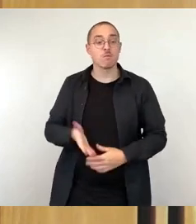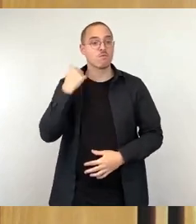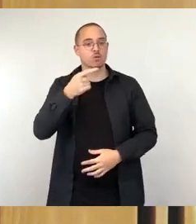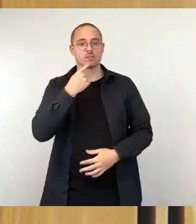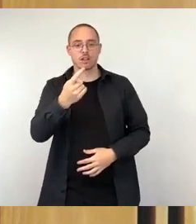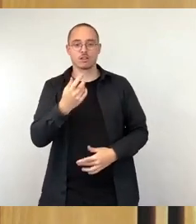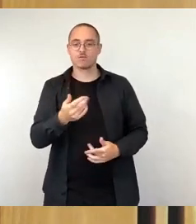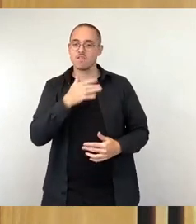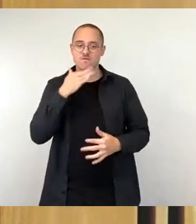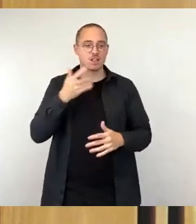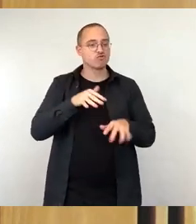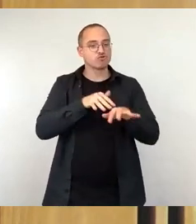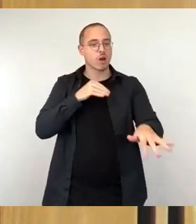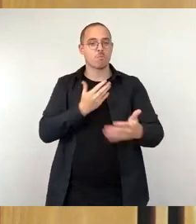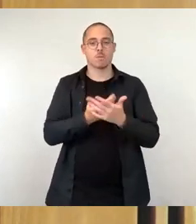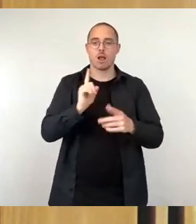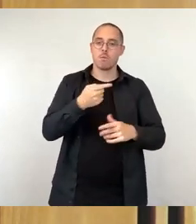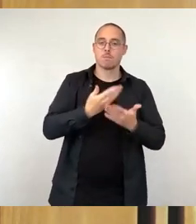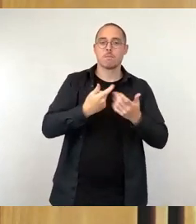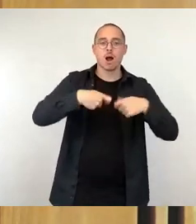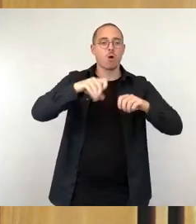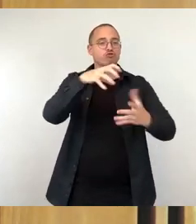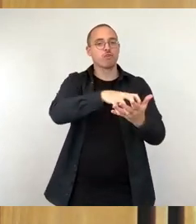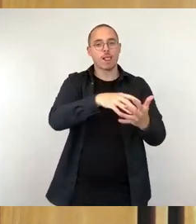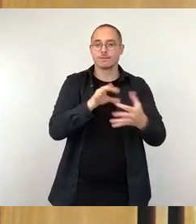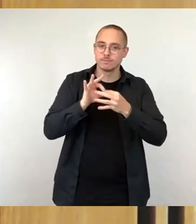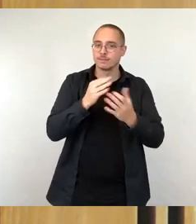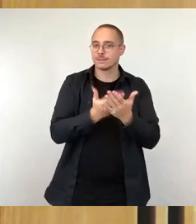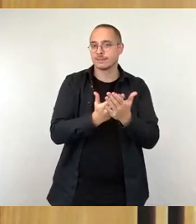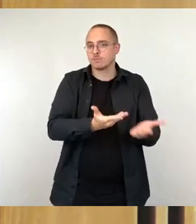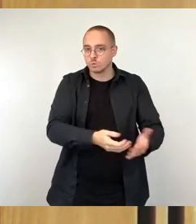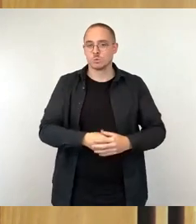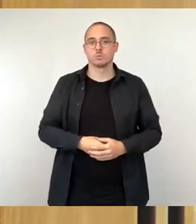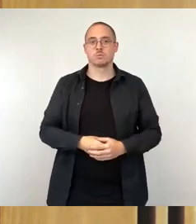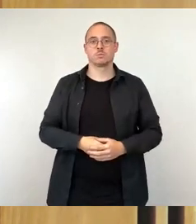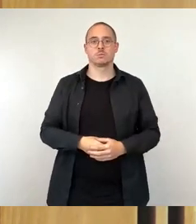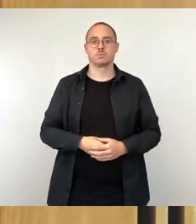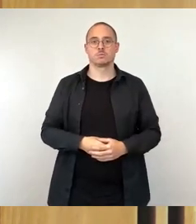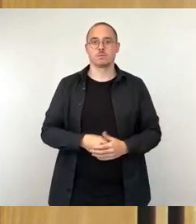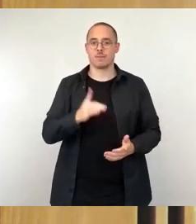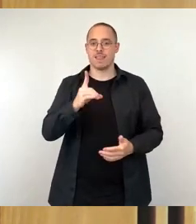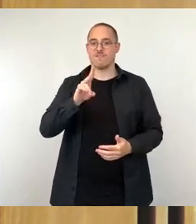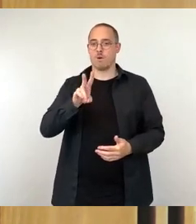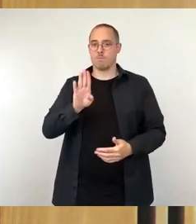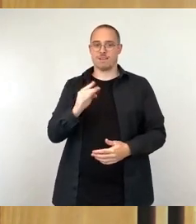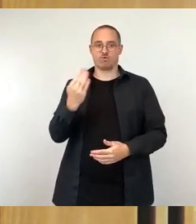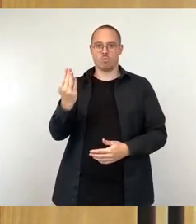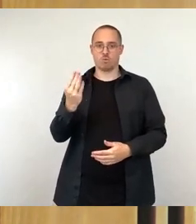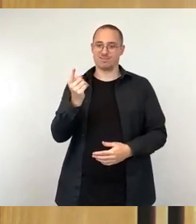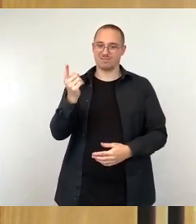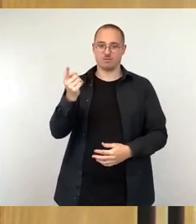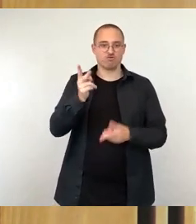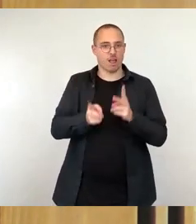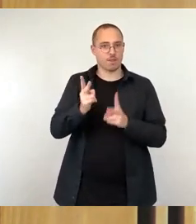Baustellen etc. pp. Die Verspätungen der DVB über diesen Verkehrsversuch sind doch erheblich gewesen. Ich weiß nicht, wie